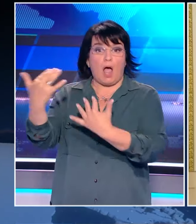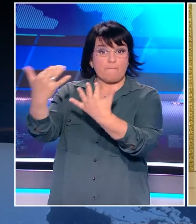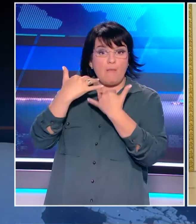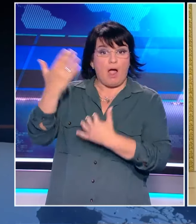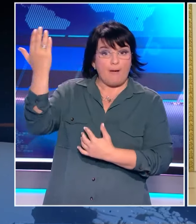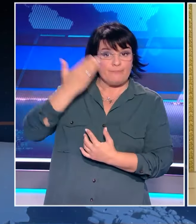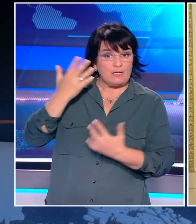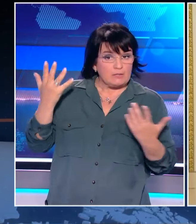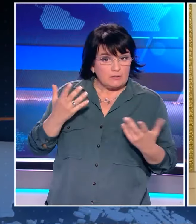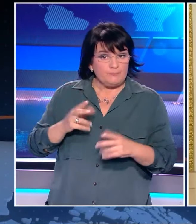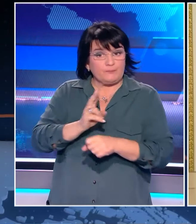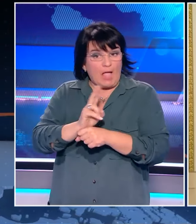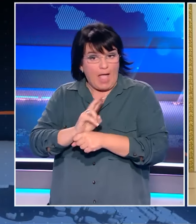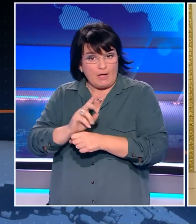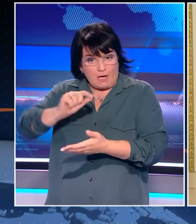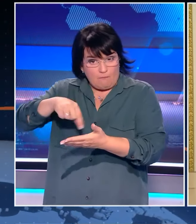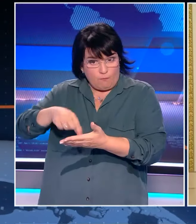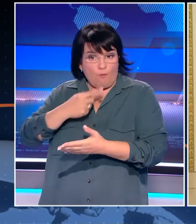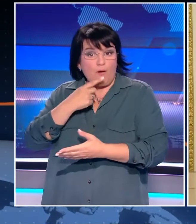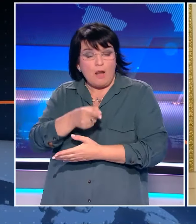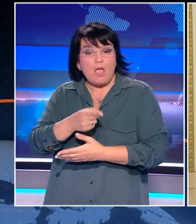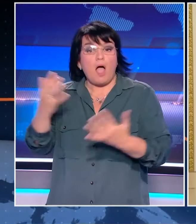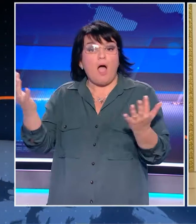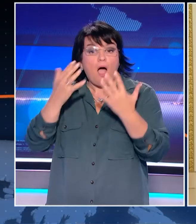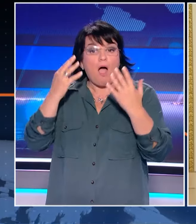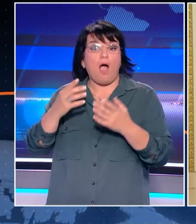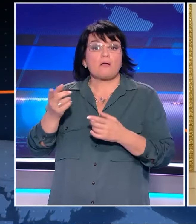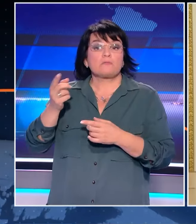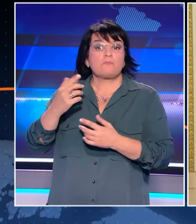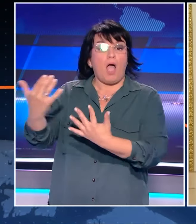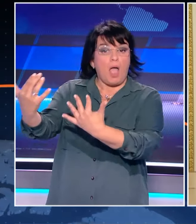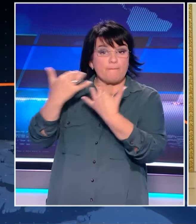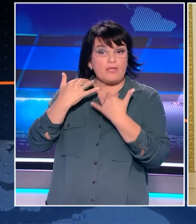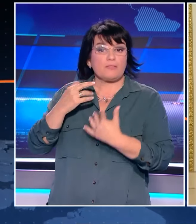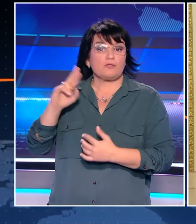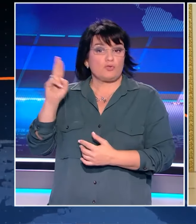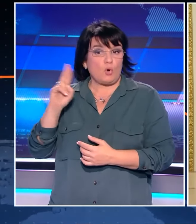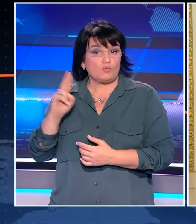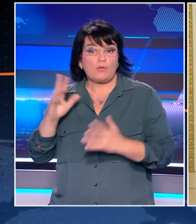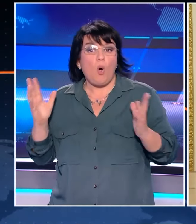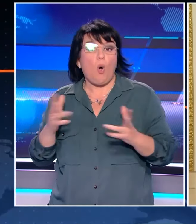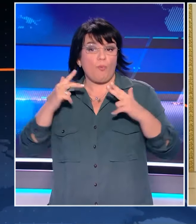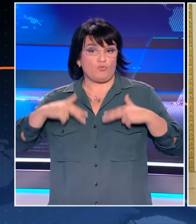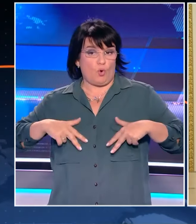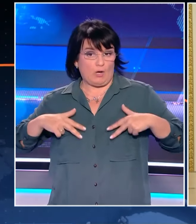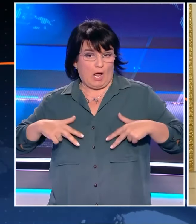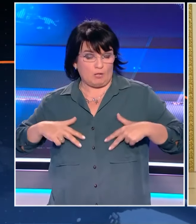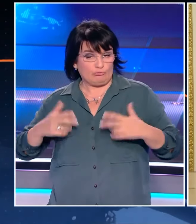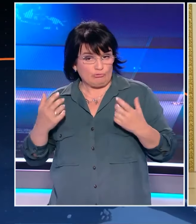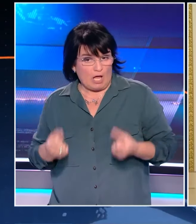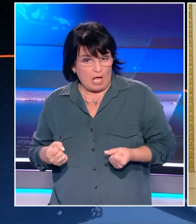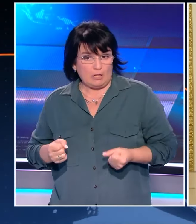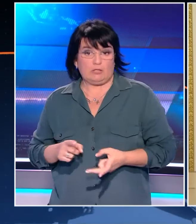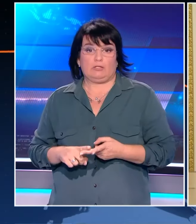В обновленной редакции документа αгрессию против России со стороны любого неядерного государства,